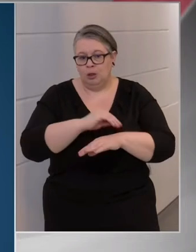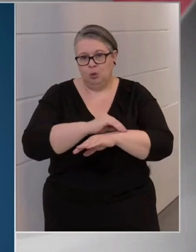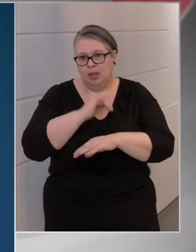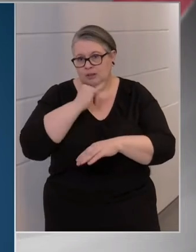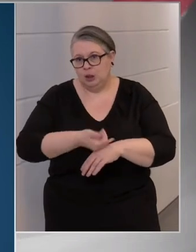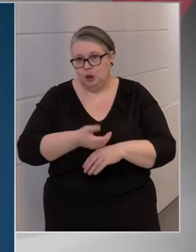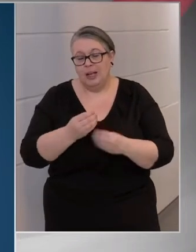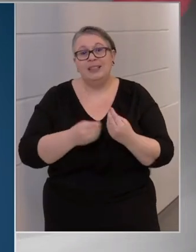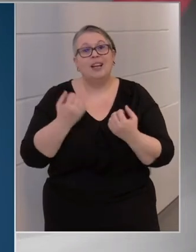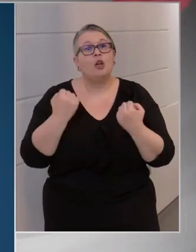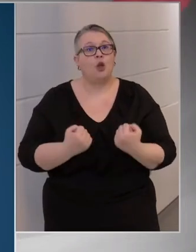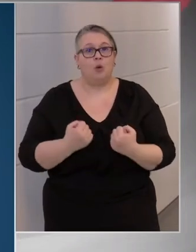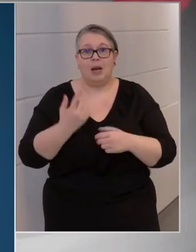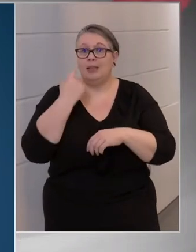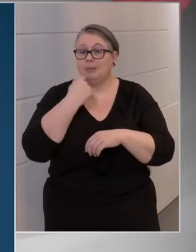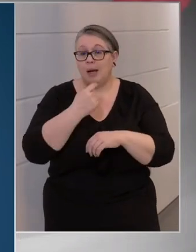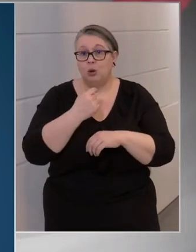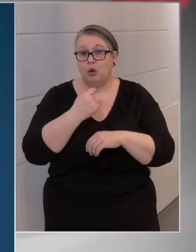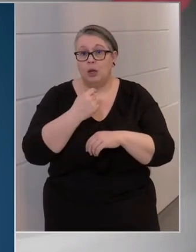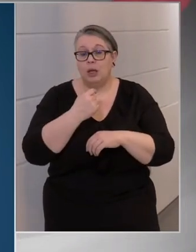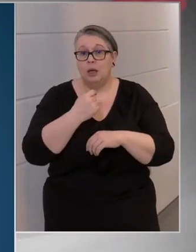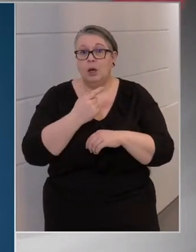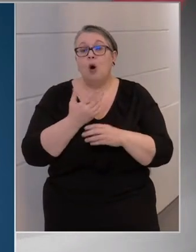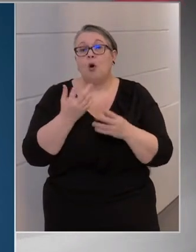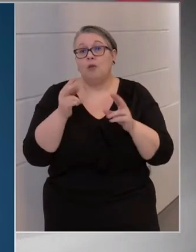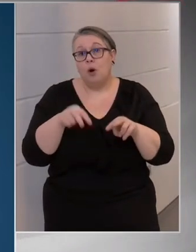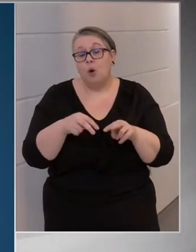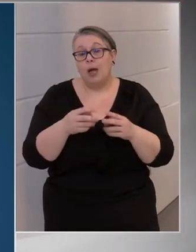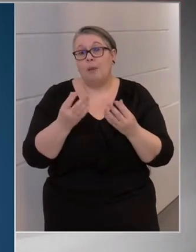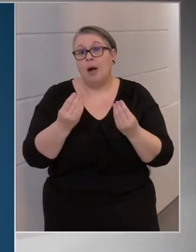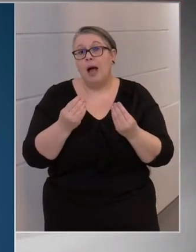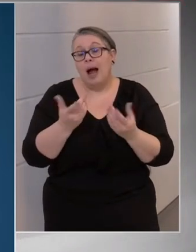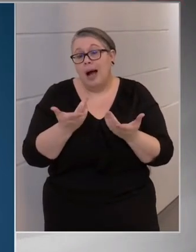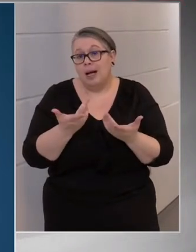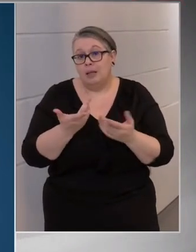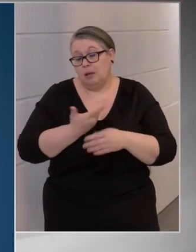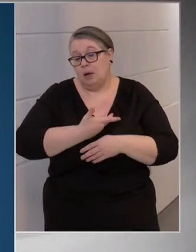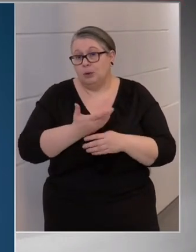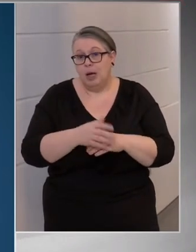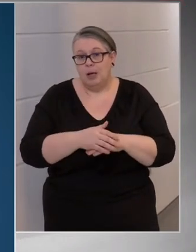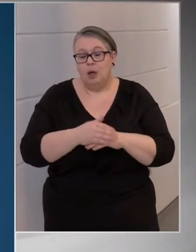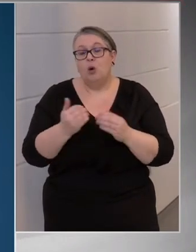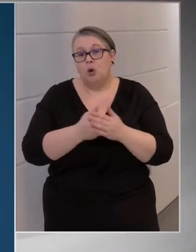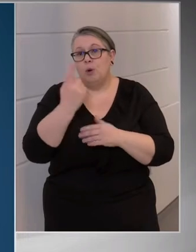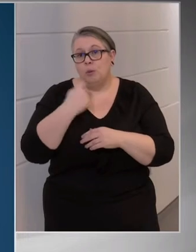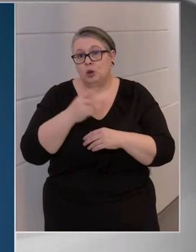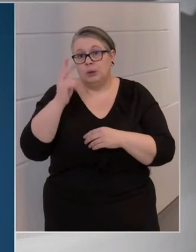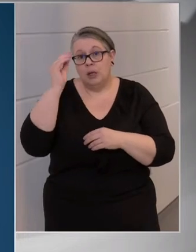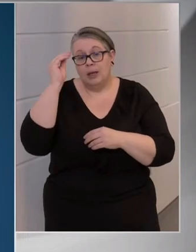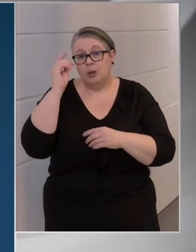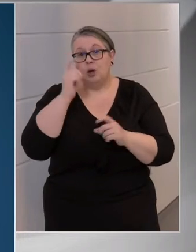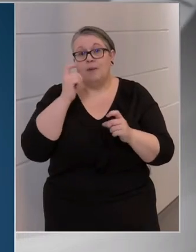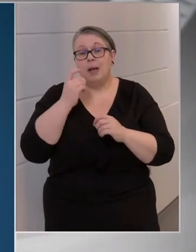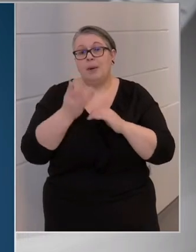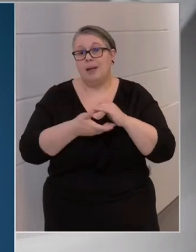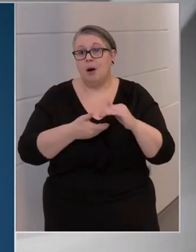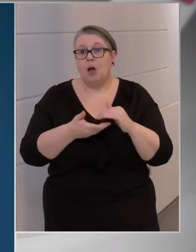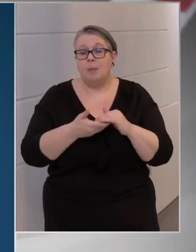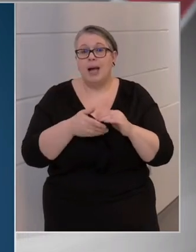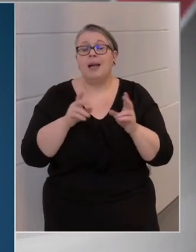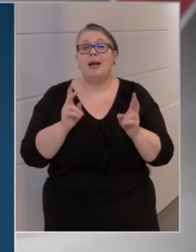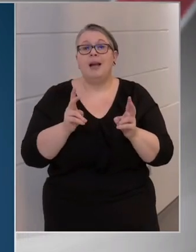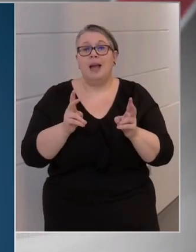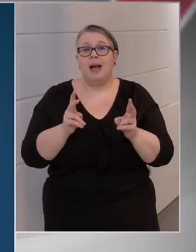nem jár. Ezért nagyon nehéz azt megmondani, hogy a látencia mértéke mekkora. Még egyszer mondom, a szakértők véleménye alapján